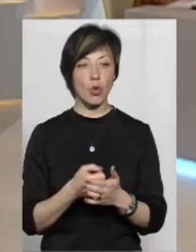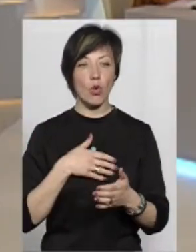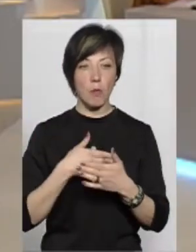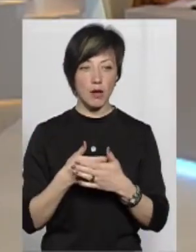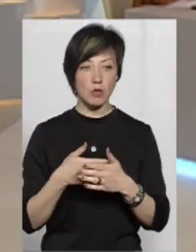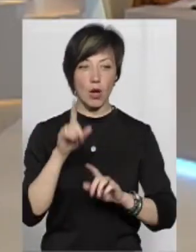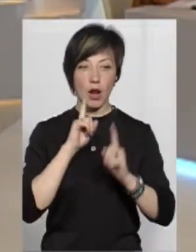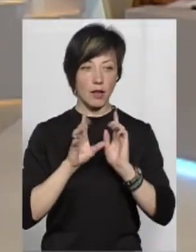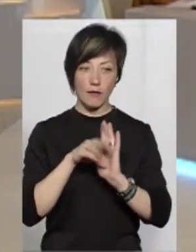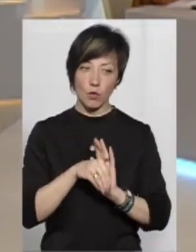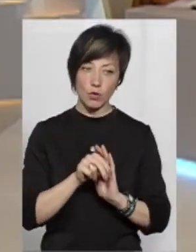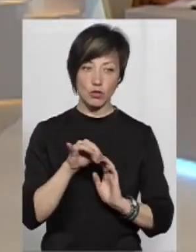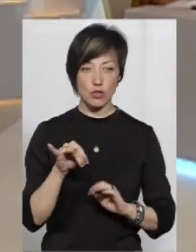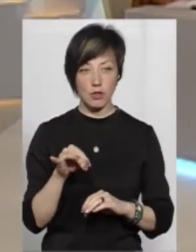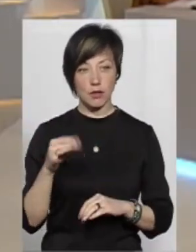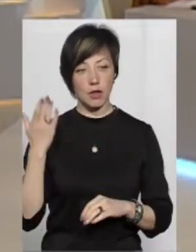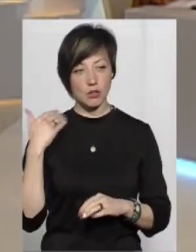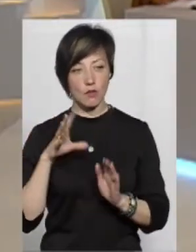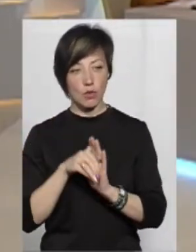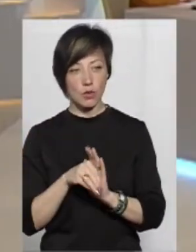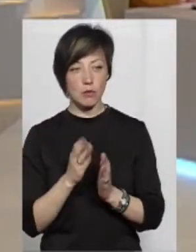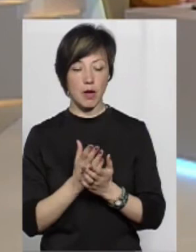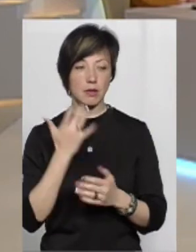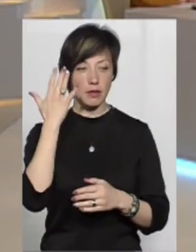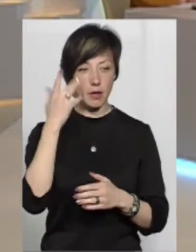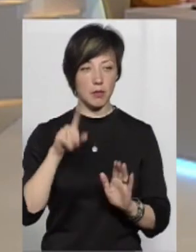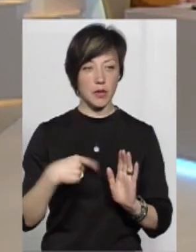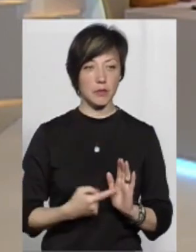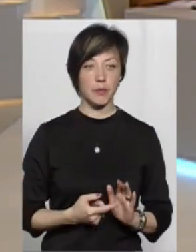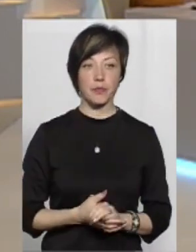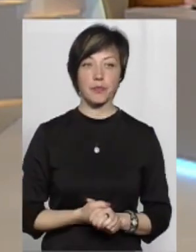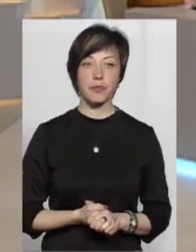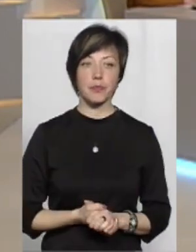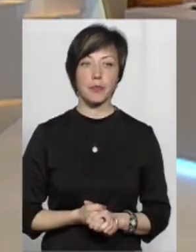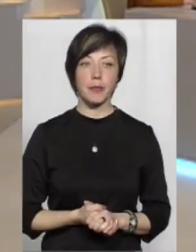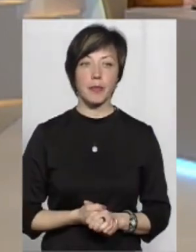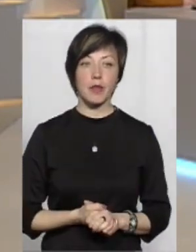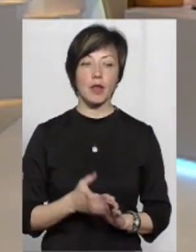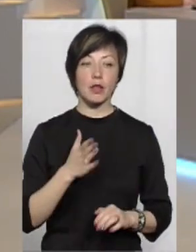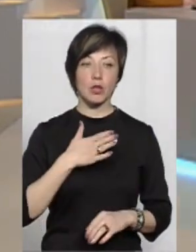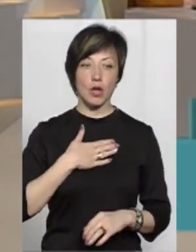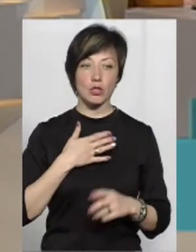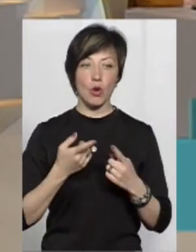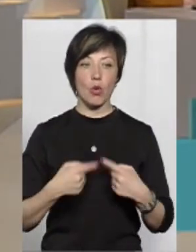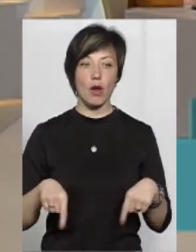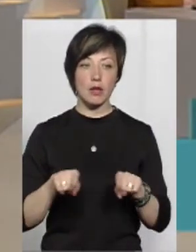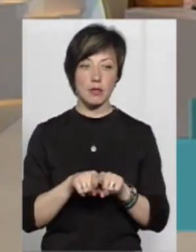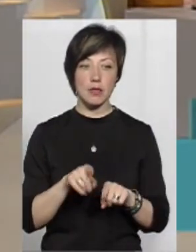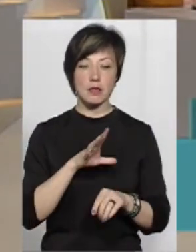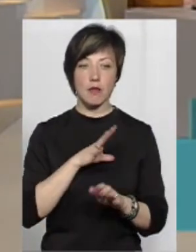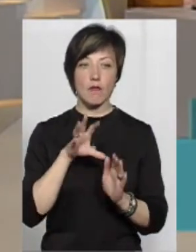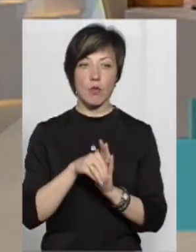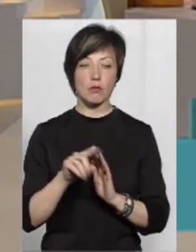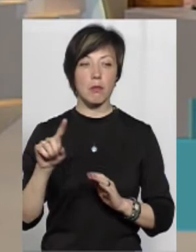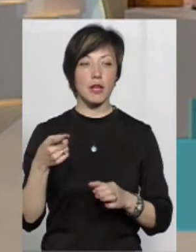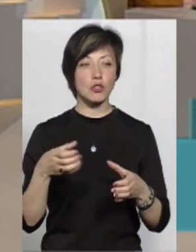громадської ради не входите? Чи, можливо, входили? Чи маєте такі наміри? Наша організація входила в